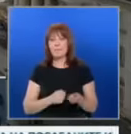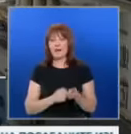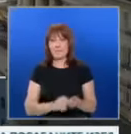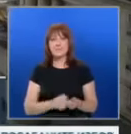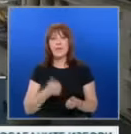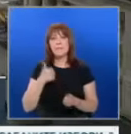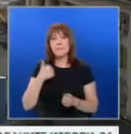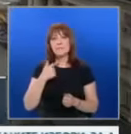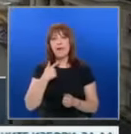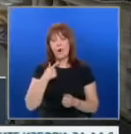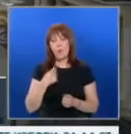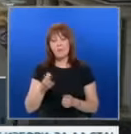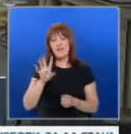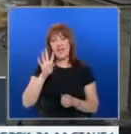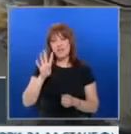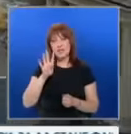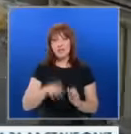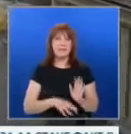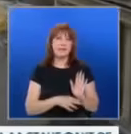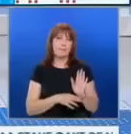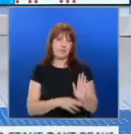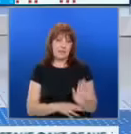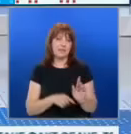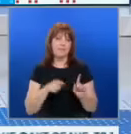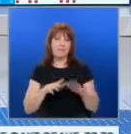губят 4-ма депутати спрямо предходното Народно събрание.